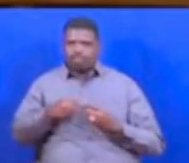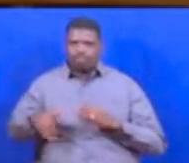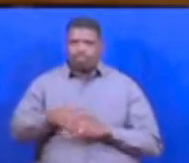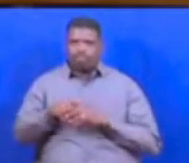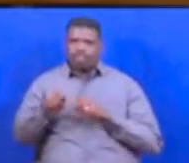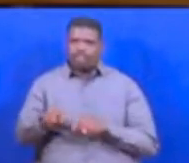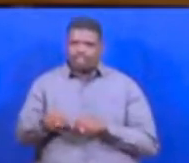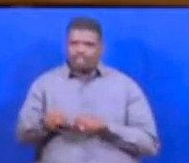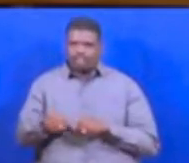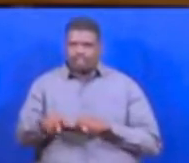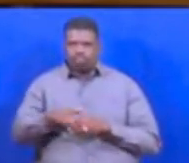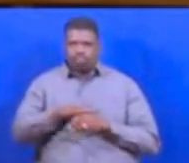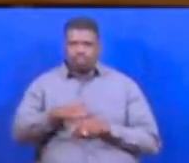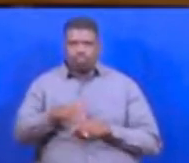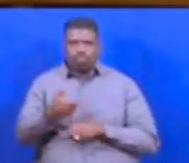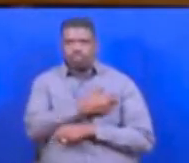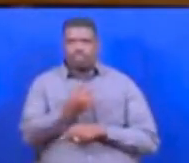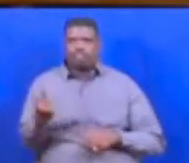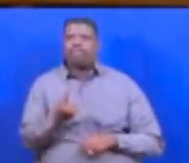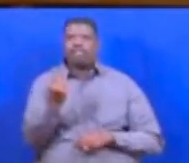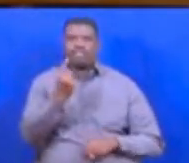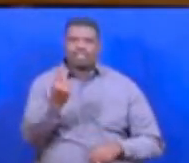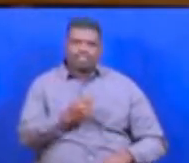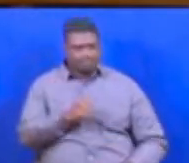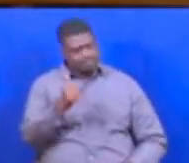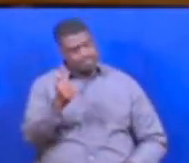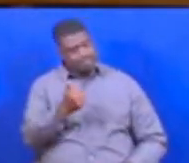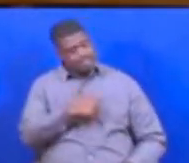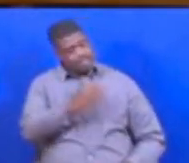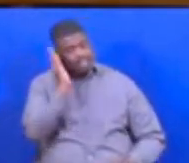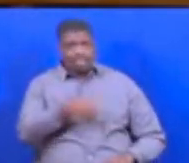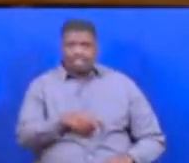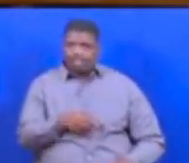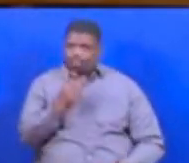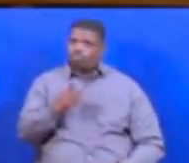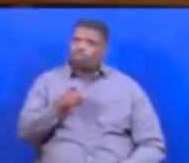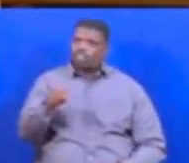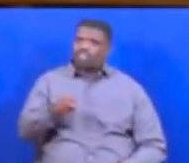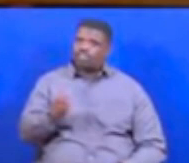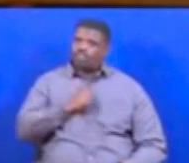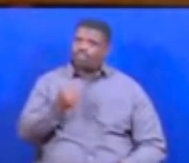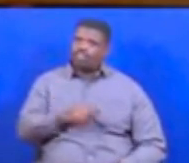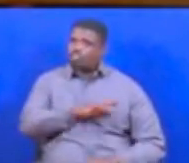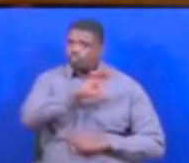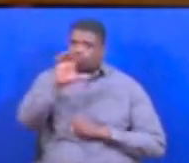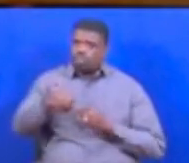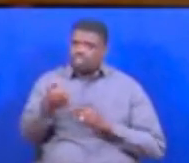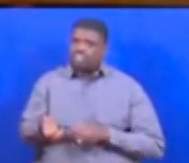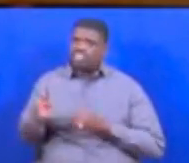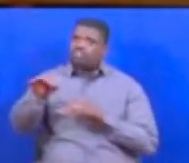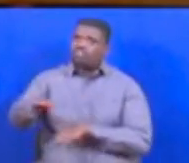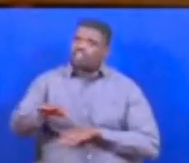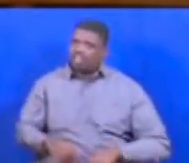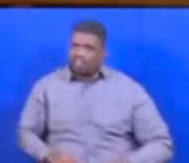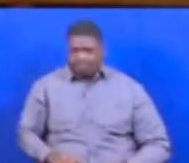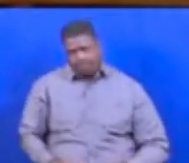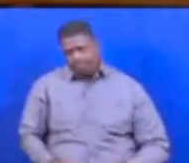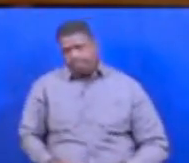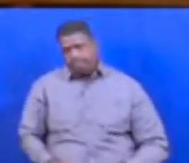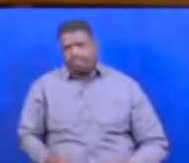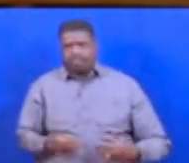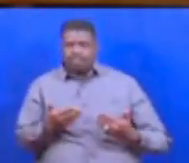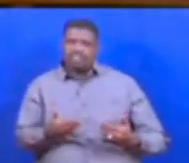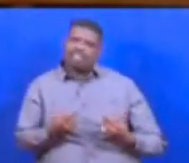tumike kwenye ustali za serigali peki ya kama mtaona hizi ustali za binafsi zita kwepo zote zita kufa atopatiki lakini